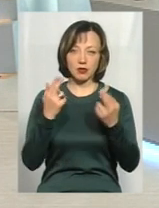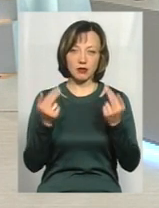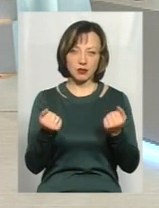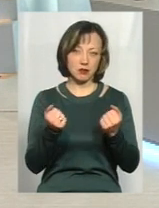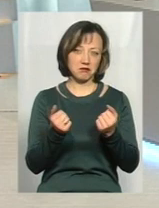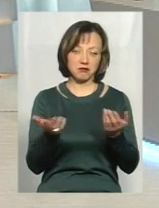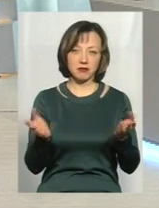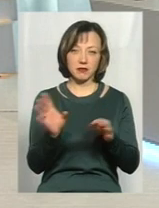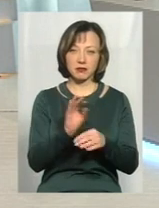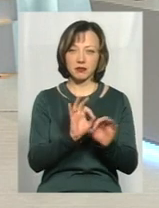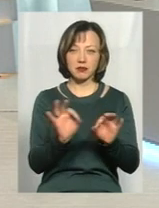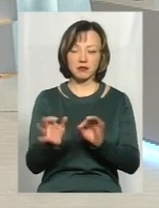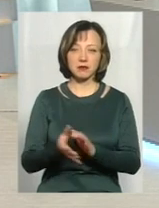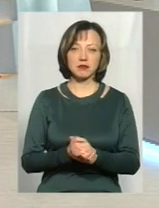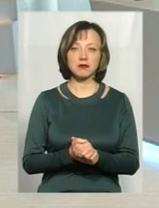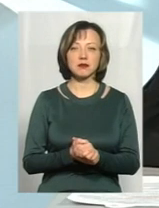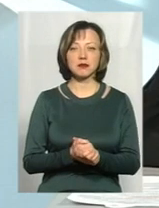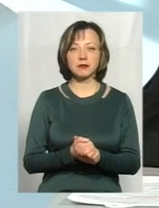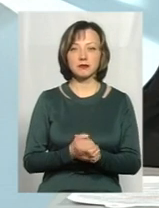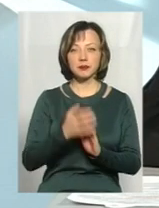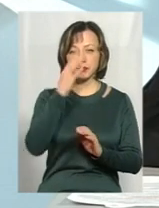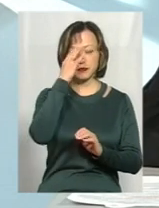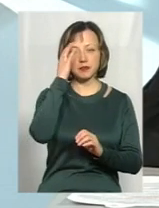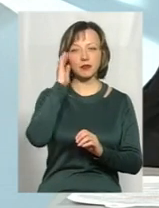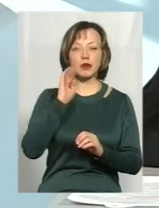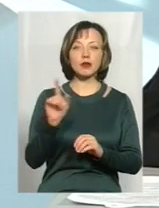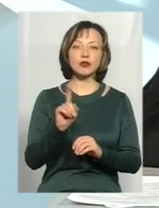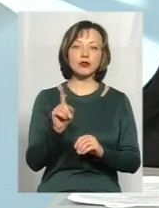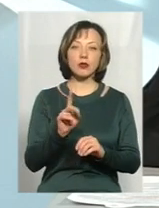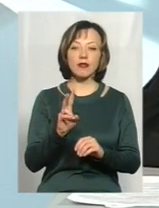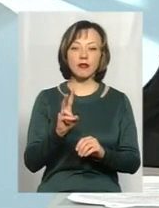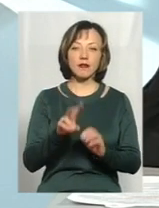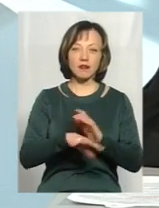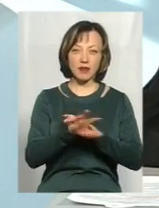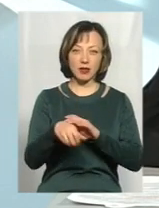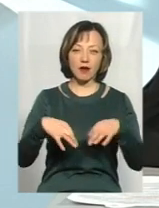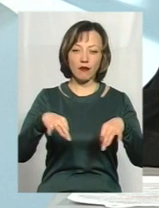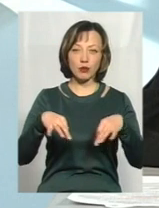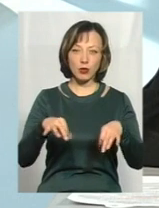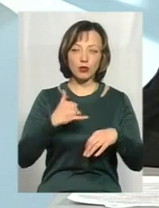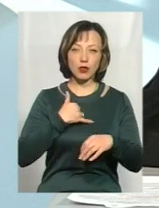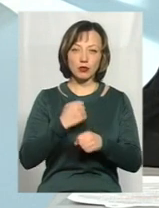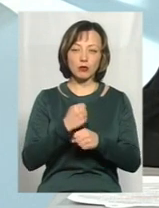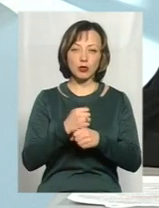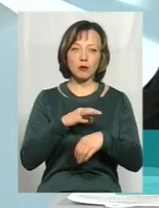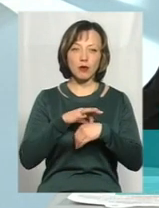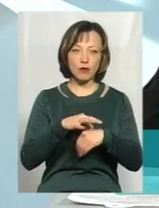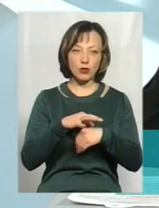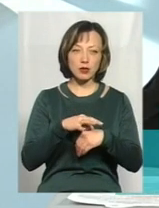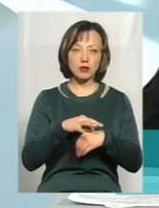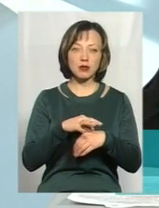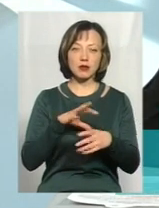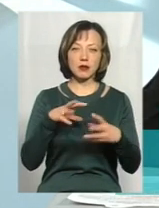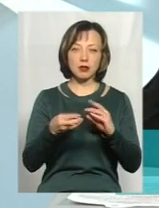є від старого автомобіля. Ну, якщо стосується незаконних заволодінь, то в нас робота проводиться досить